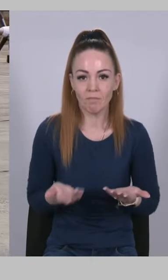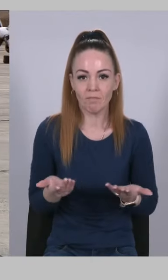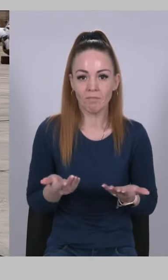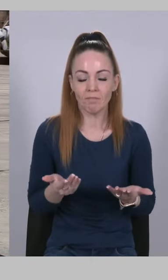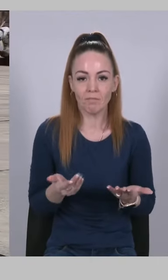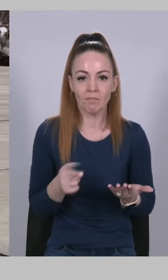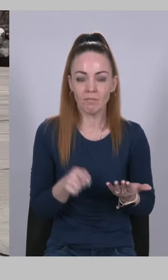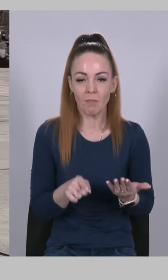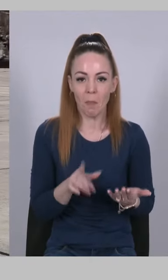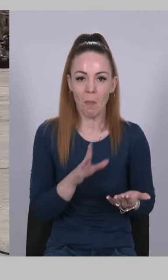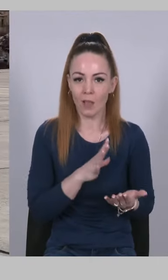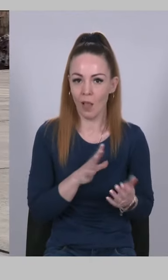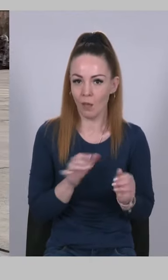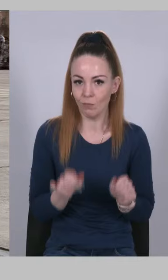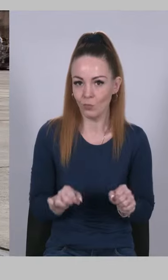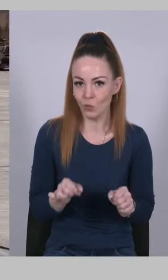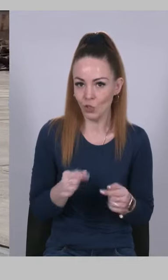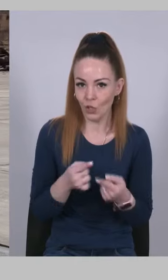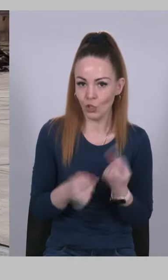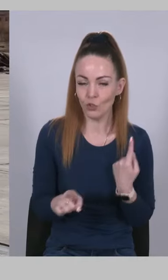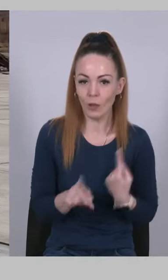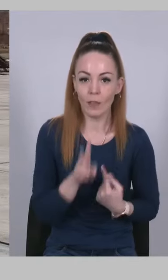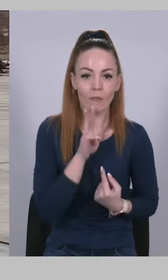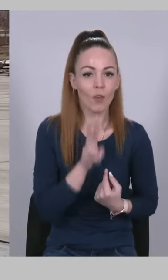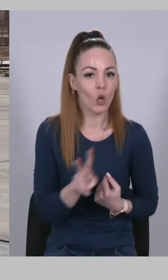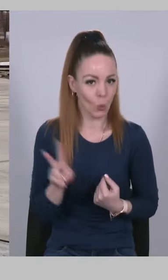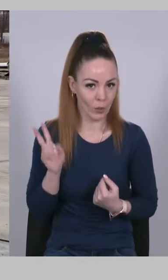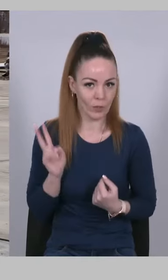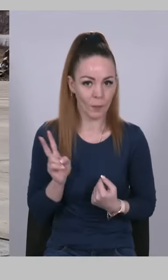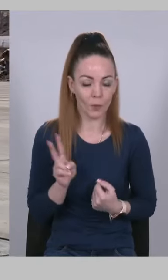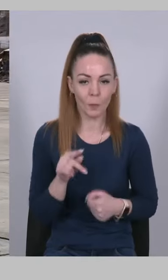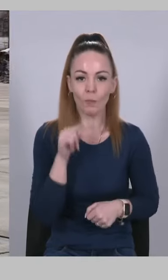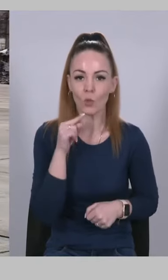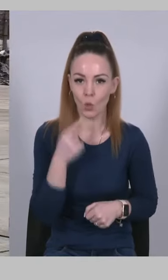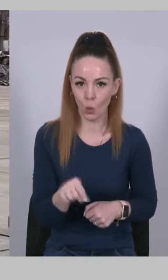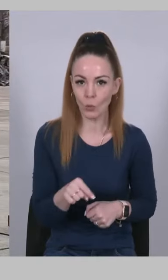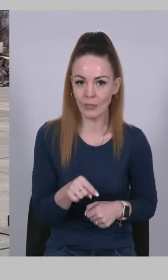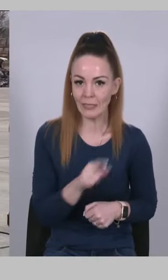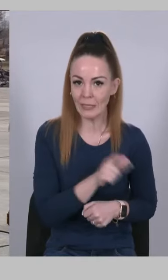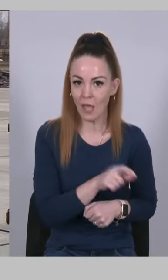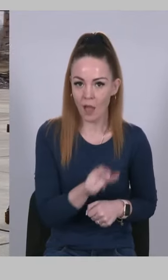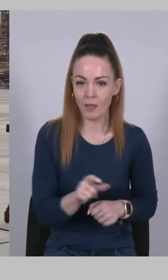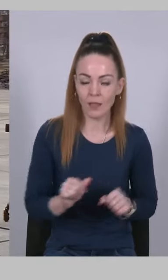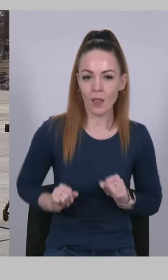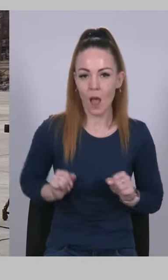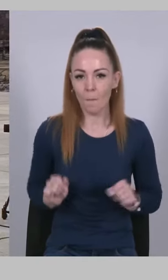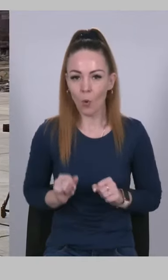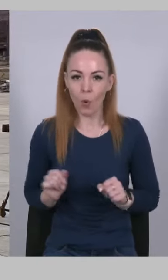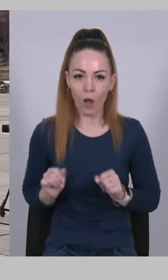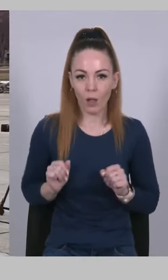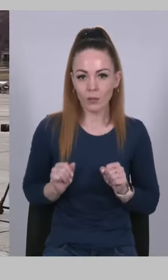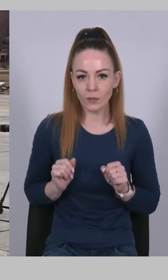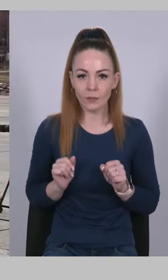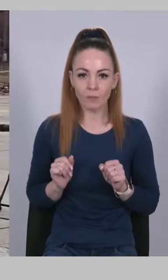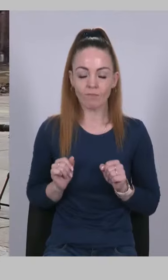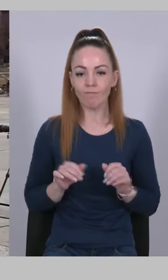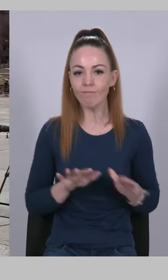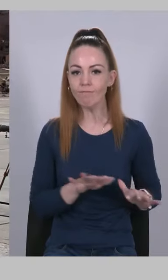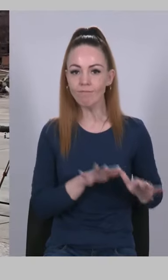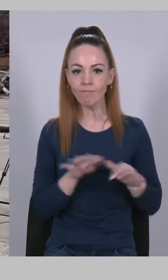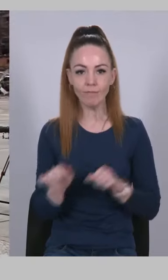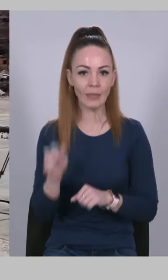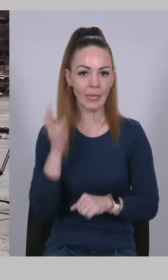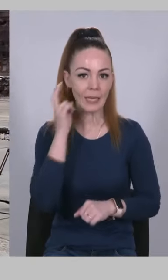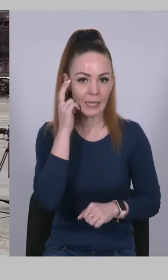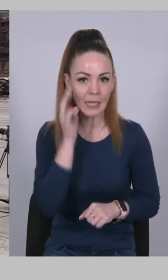могла бути іншою. Два роки тому росіяни намагалися захопити